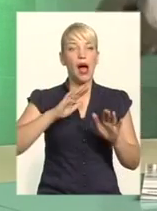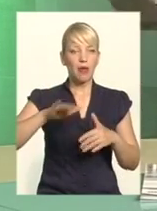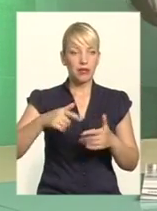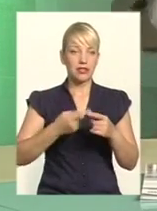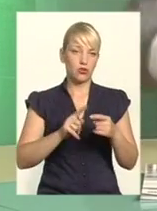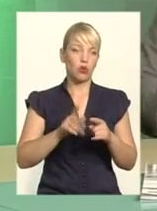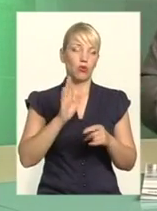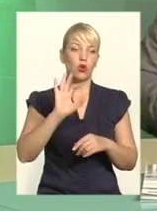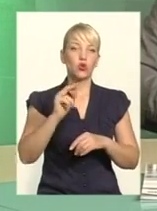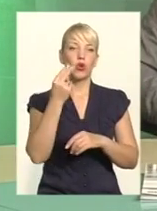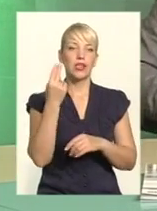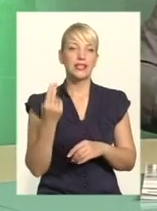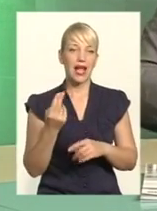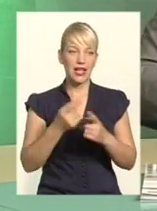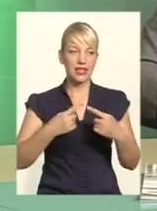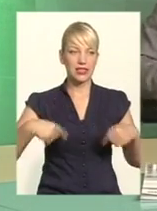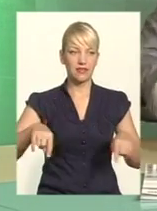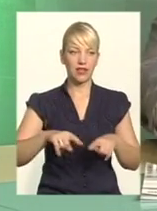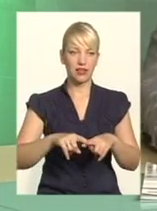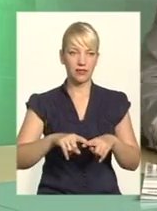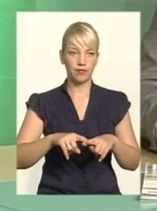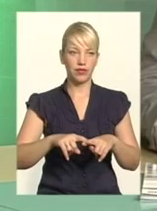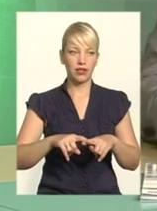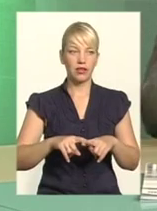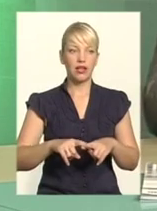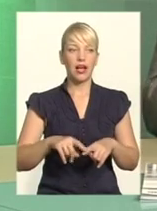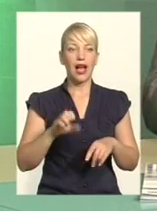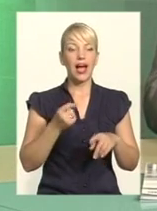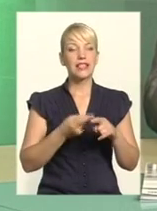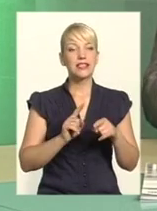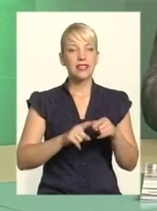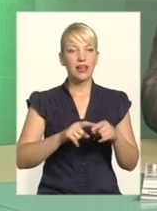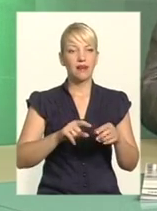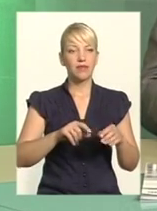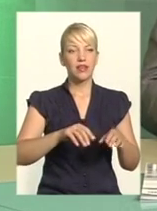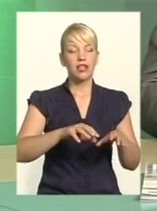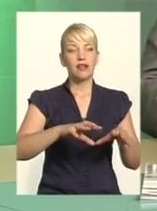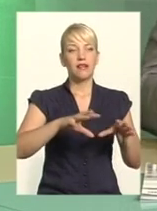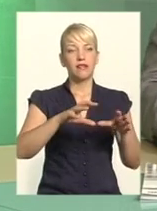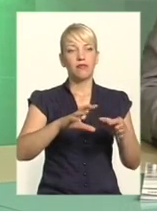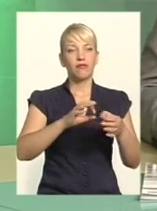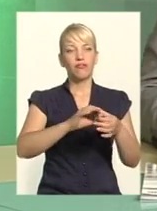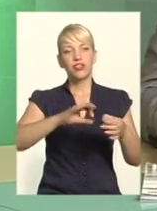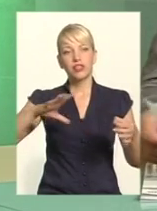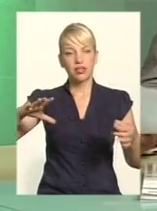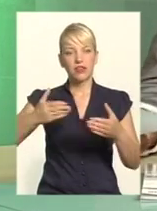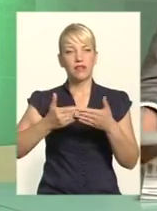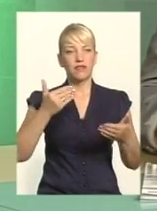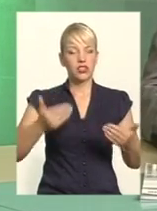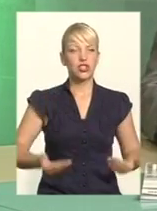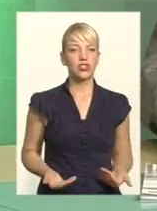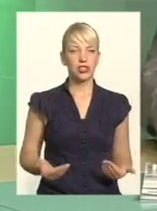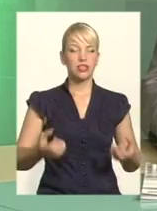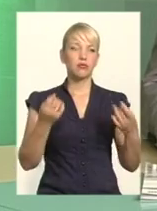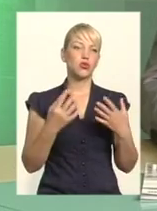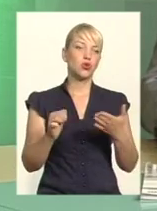економіка міцна, соціальний захист міцніший автоматично. А це відірване від життя – просто документ, в якому є мета, в